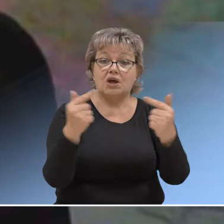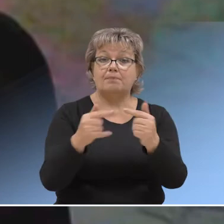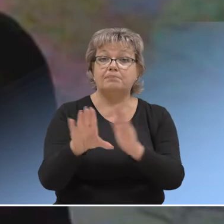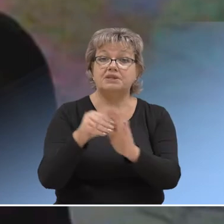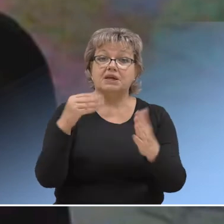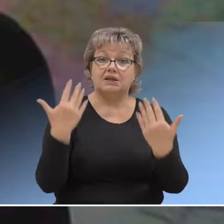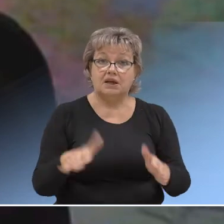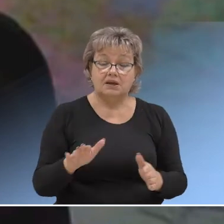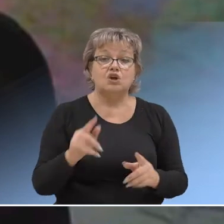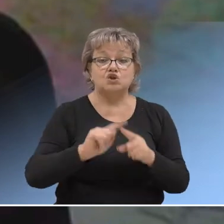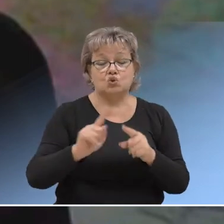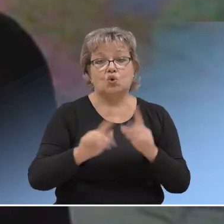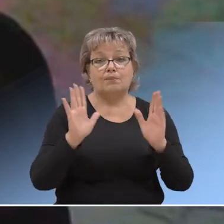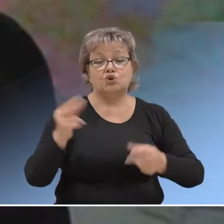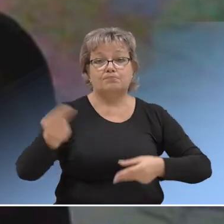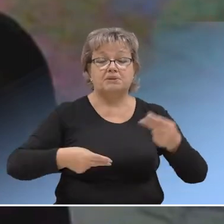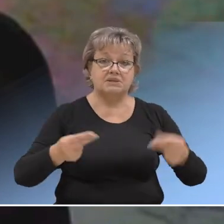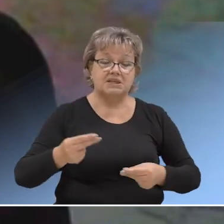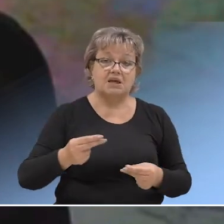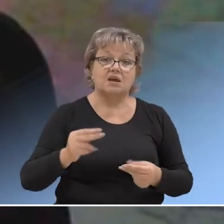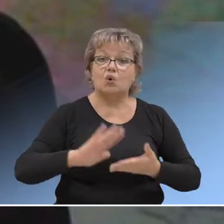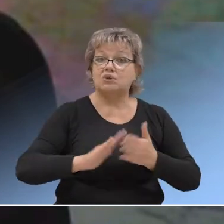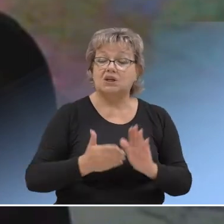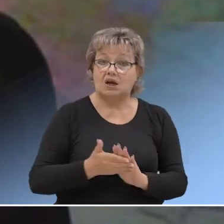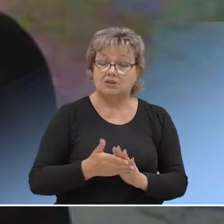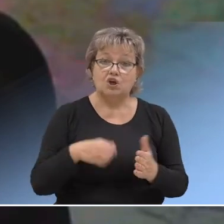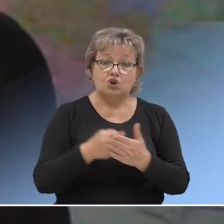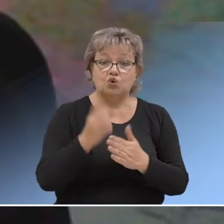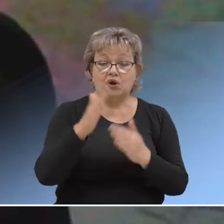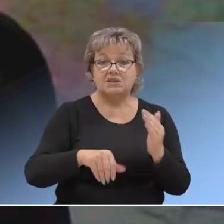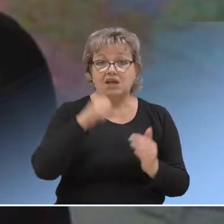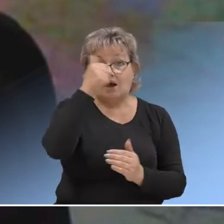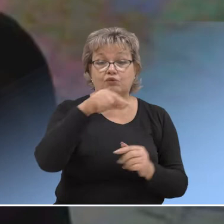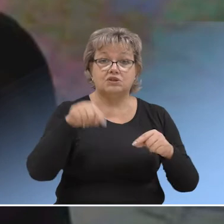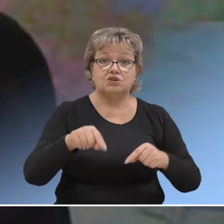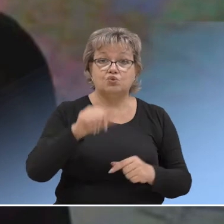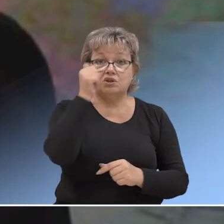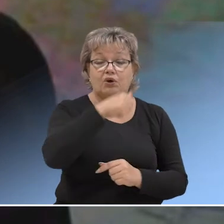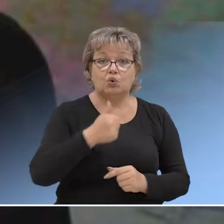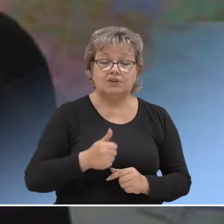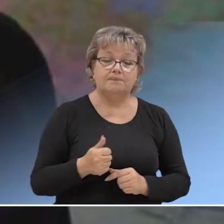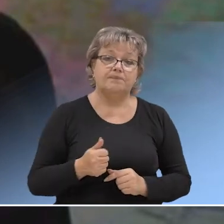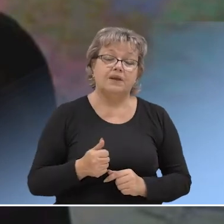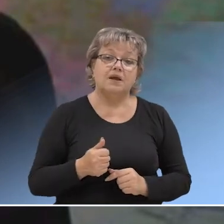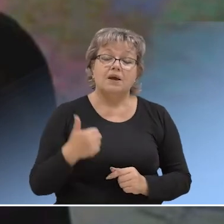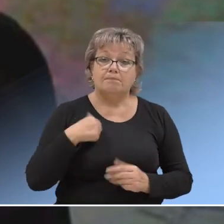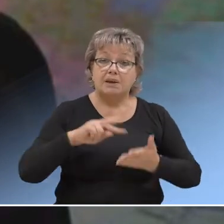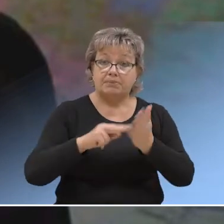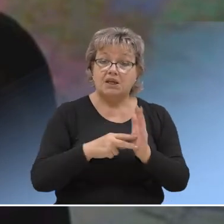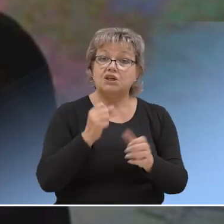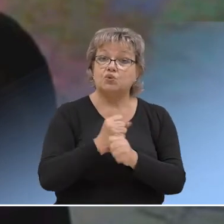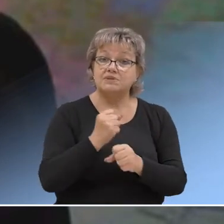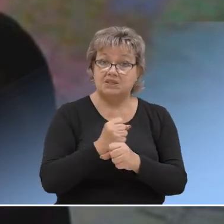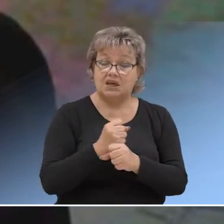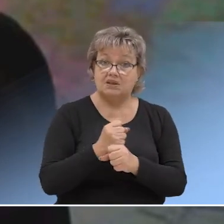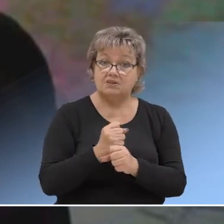определена, и скоро будет подписание муниципального контракта до конца августа текущего года. Мы планируем сделать